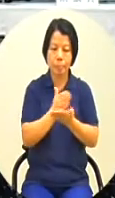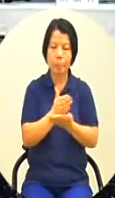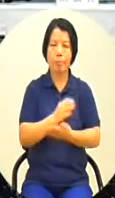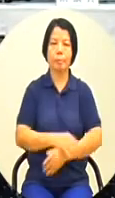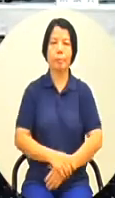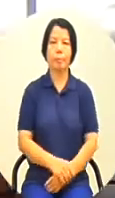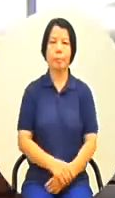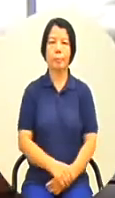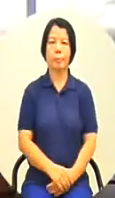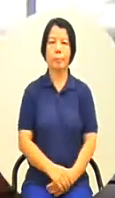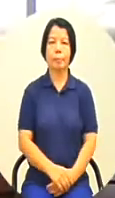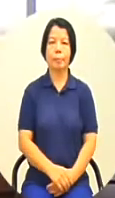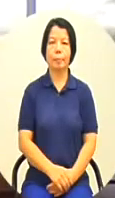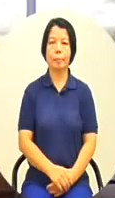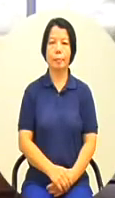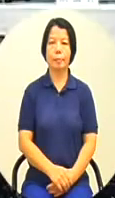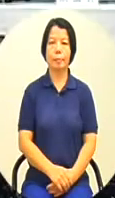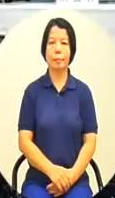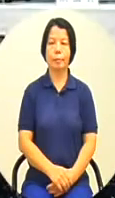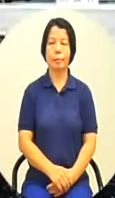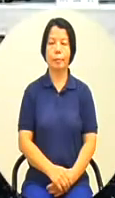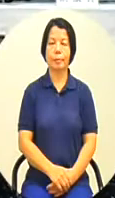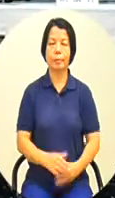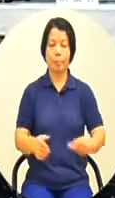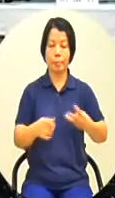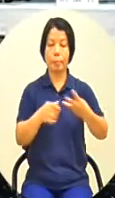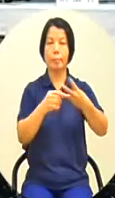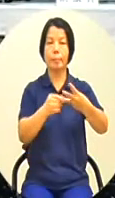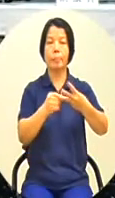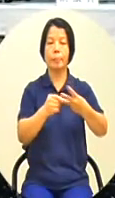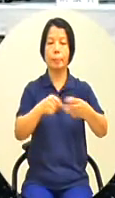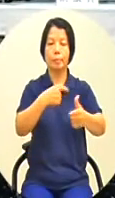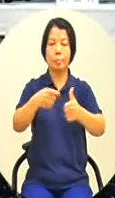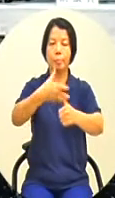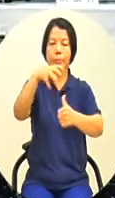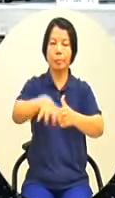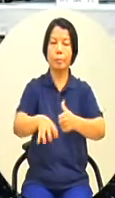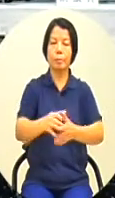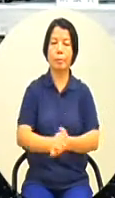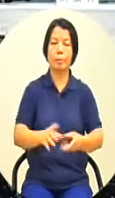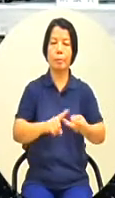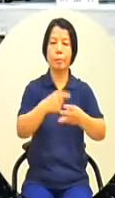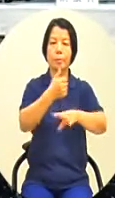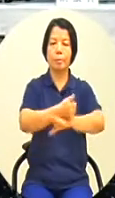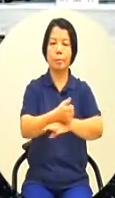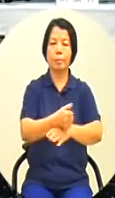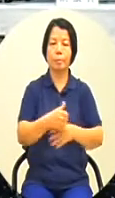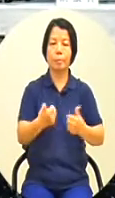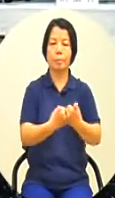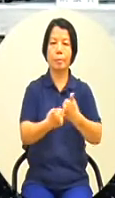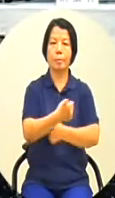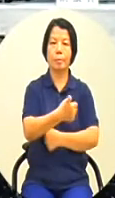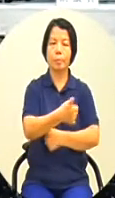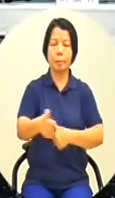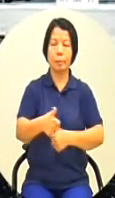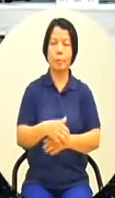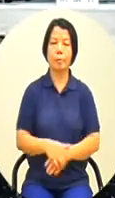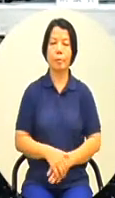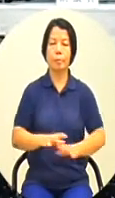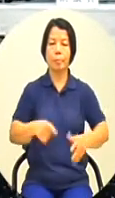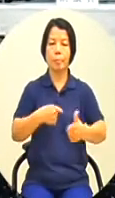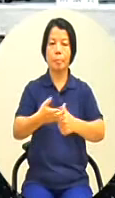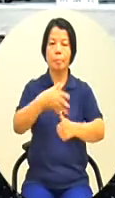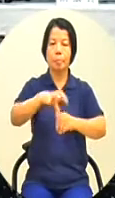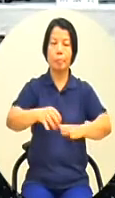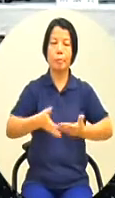好請坐下第3案由那個教育局主席主各位議員交易局報告交易局所